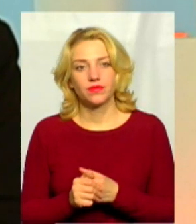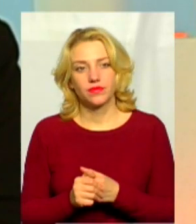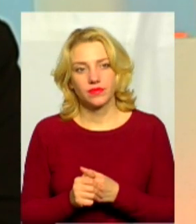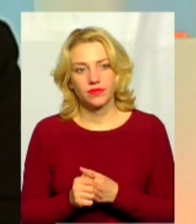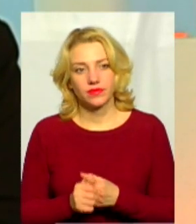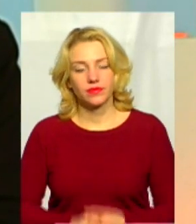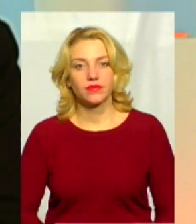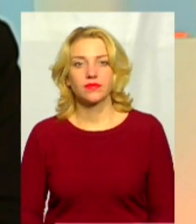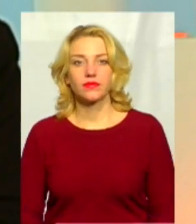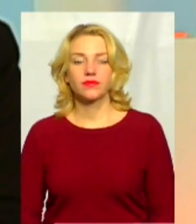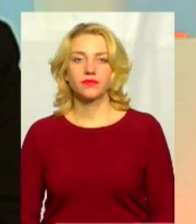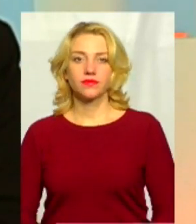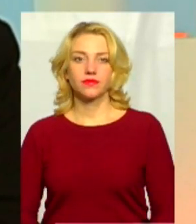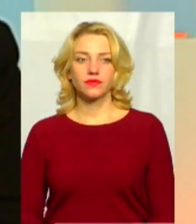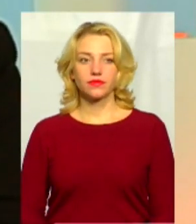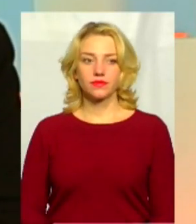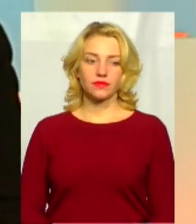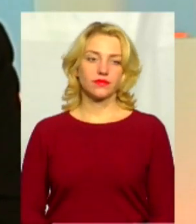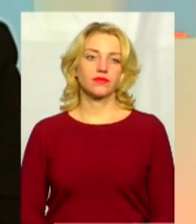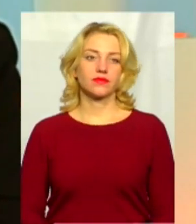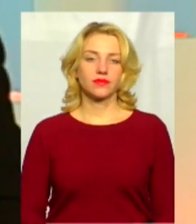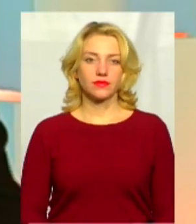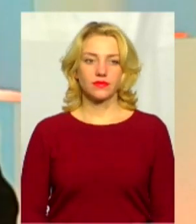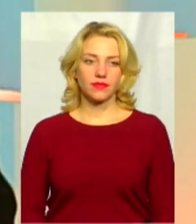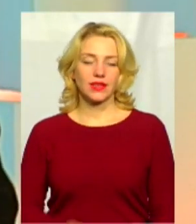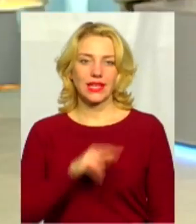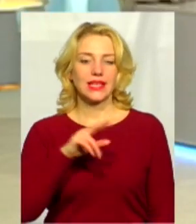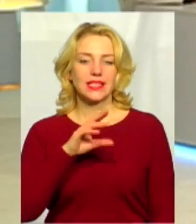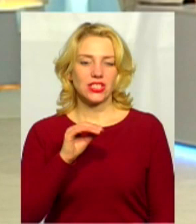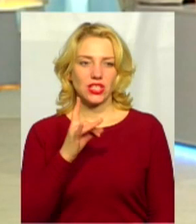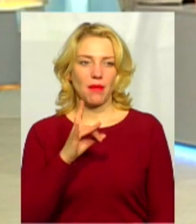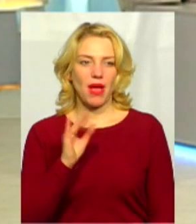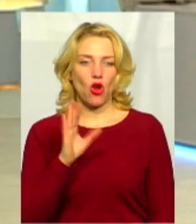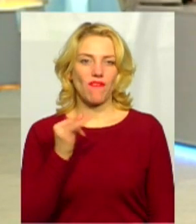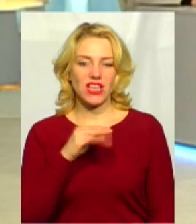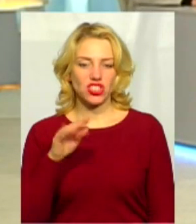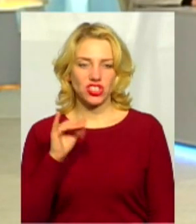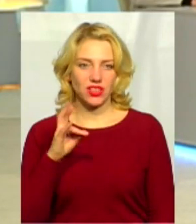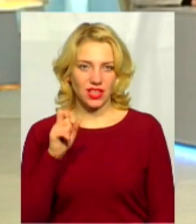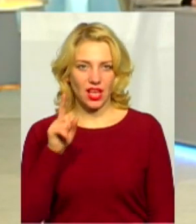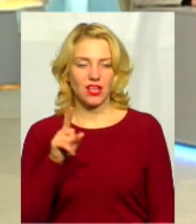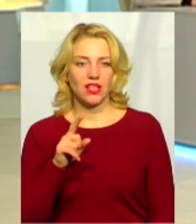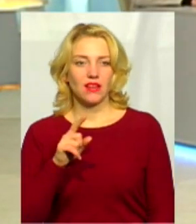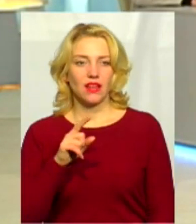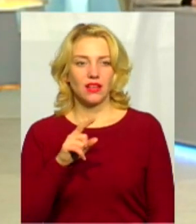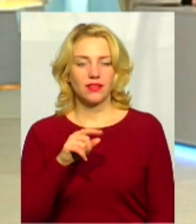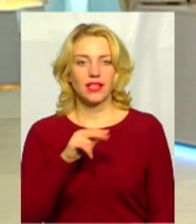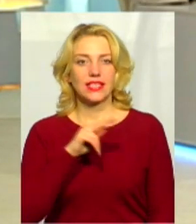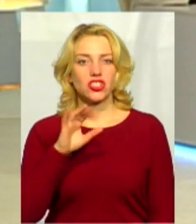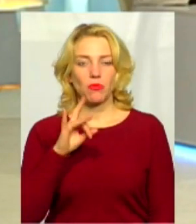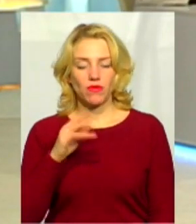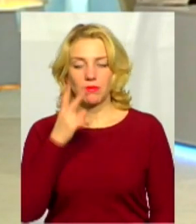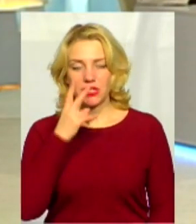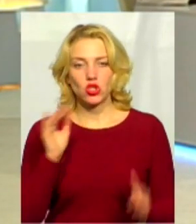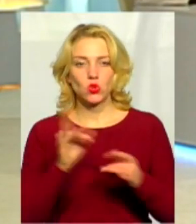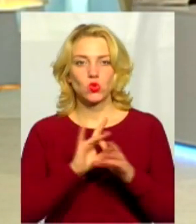Чер... Кемеровець, чи... Так, не можу думати це слово. Та планують, ніби, зробити першу на Хмельничні вітрову станцію. Я бачив дійсно і